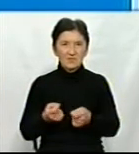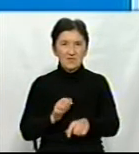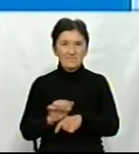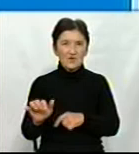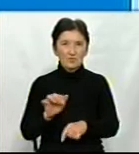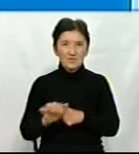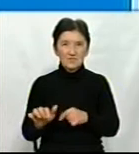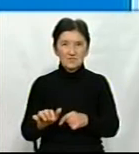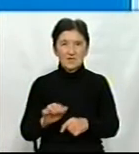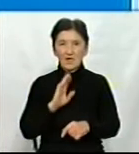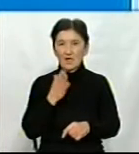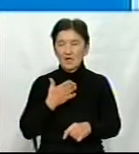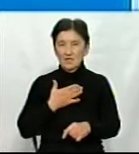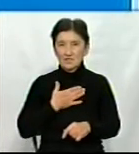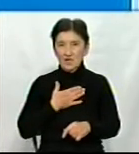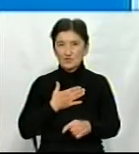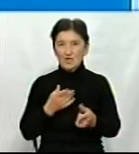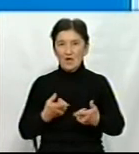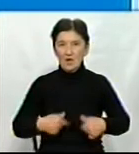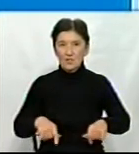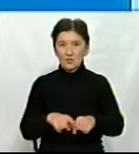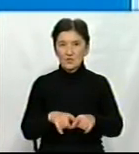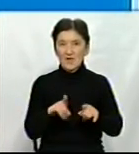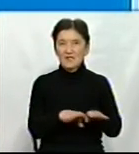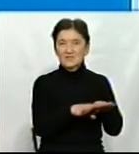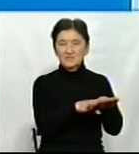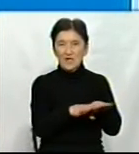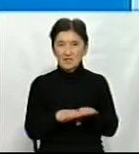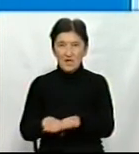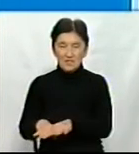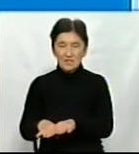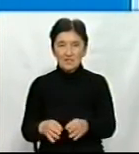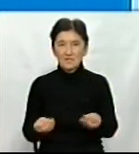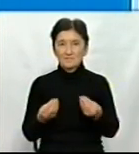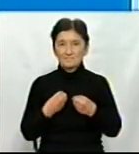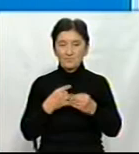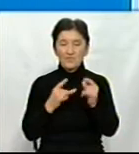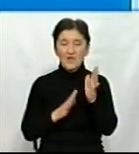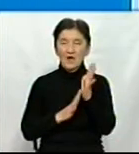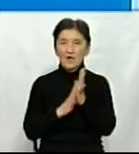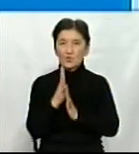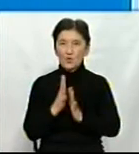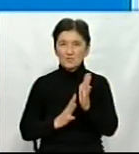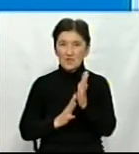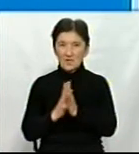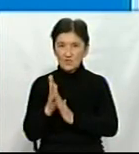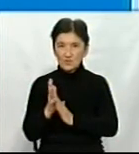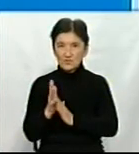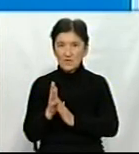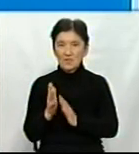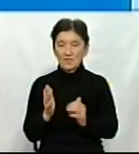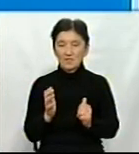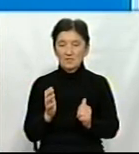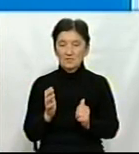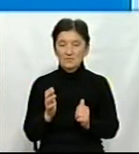А наша аграрна галузь, вона все-таки стандартна, перевага надається рослинництву саме в галузі.